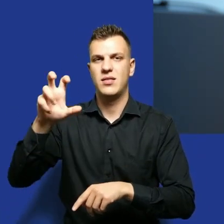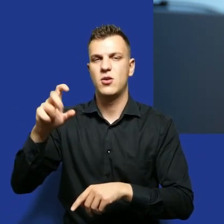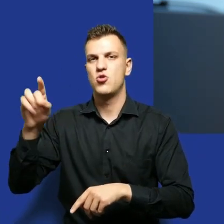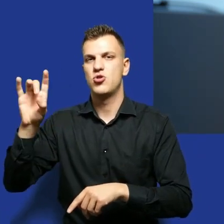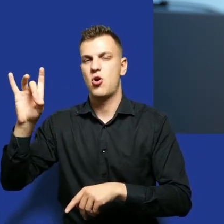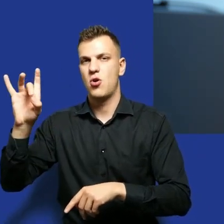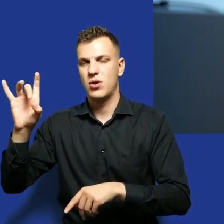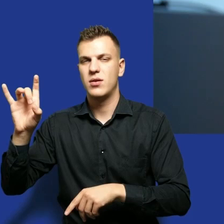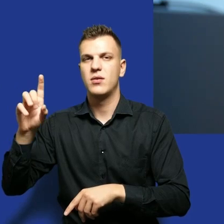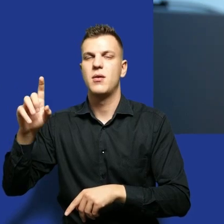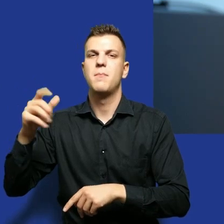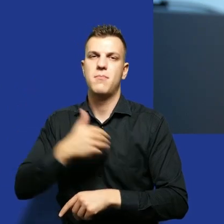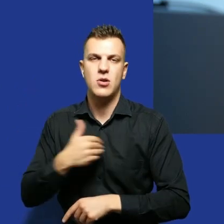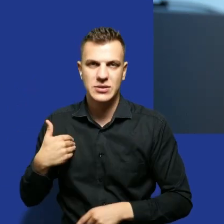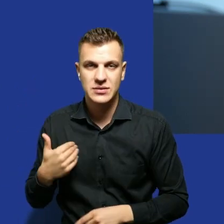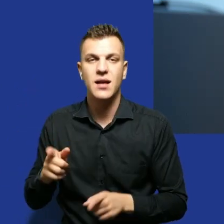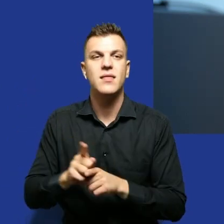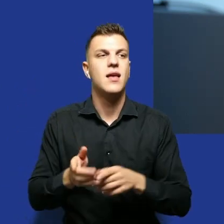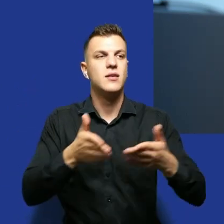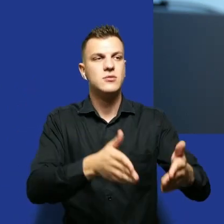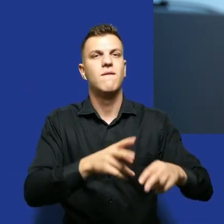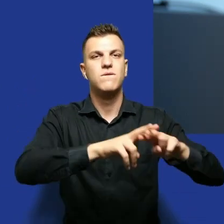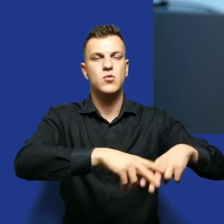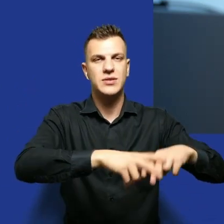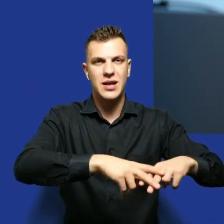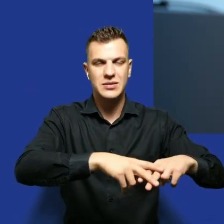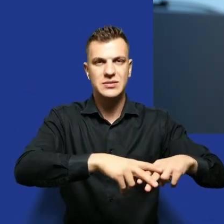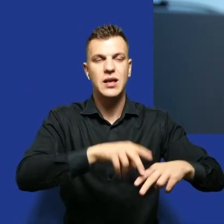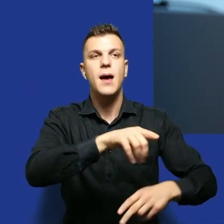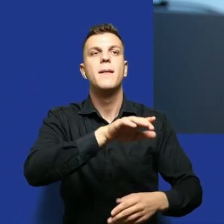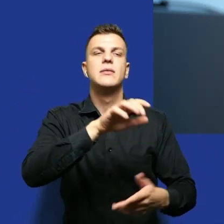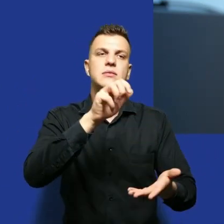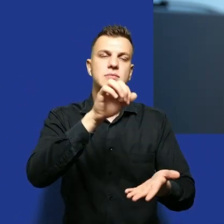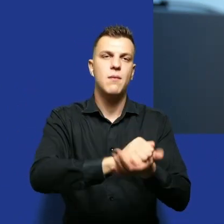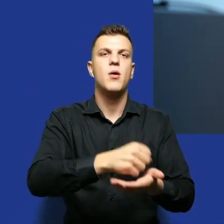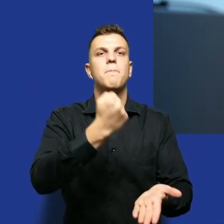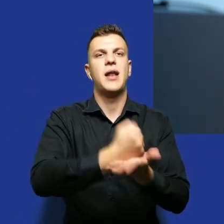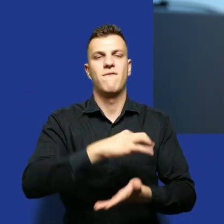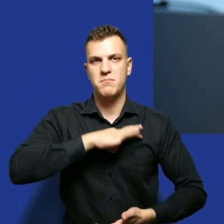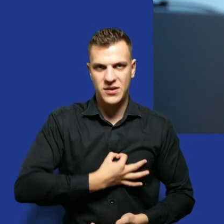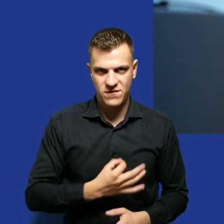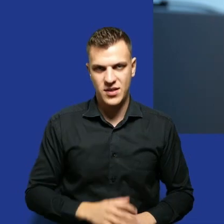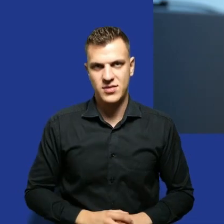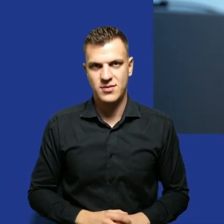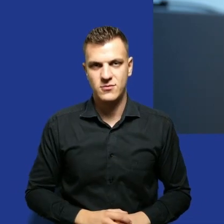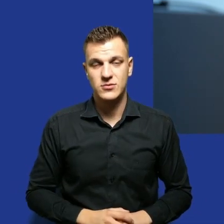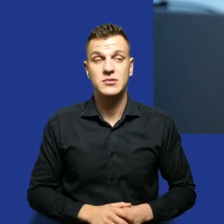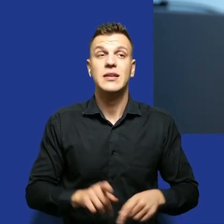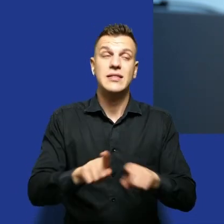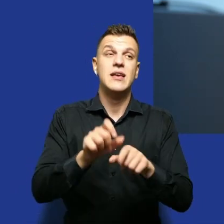mnie siedzi Wojtek, Fundacja Panu Ptykon, to jest prawo do prywatności. Są osoby i